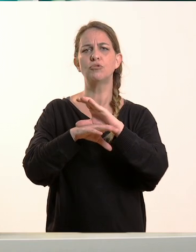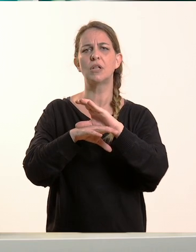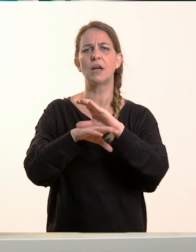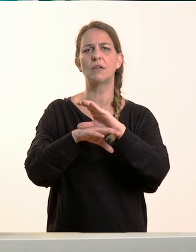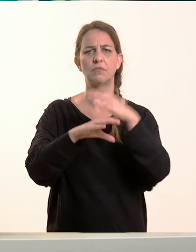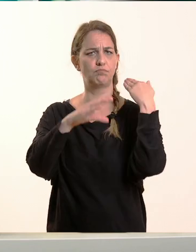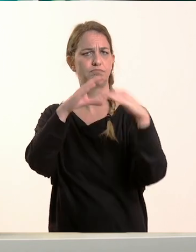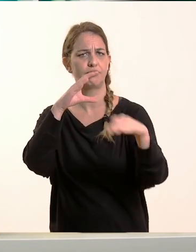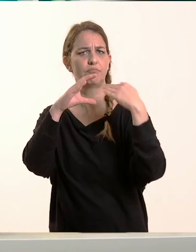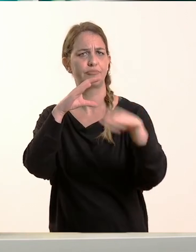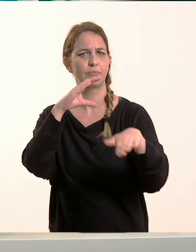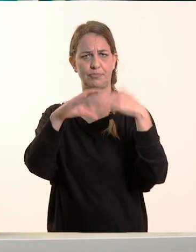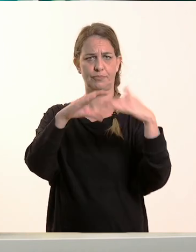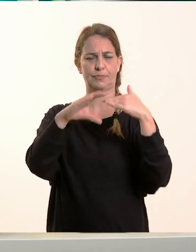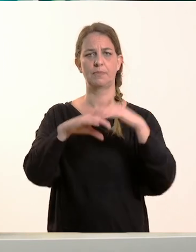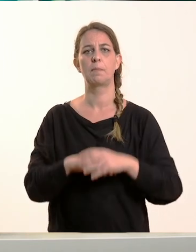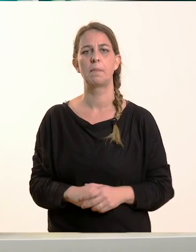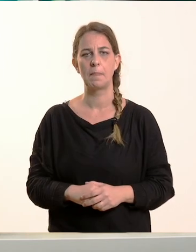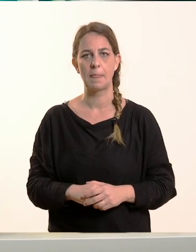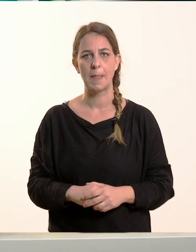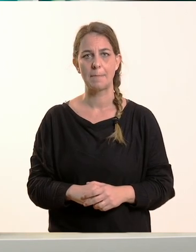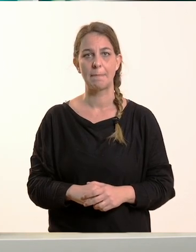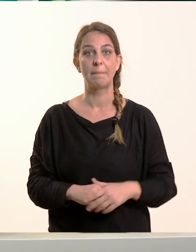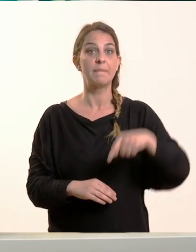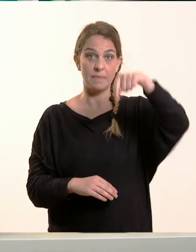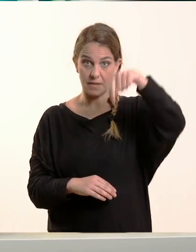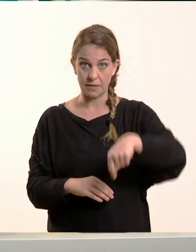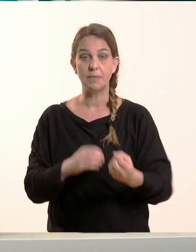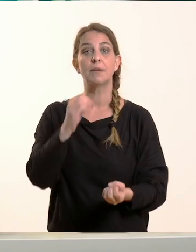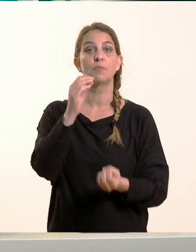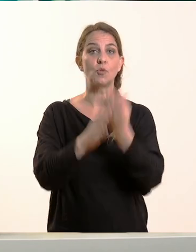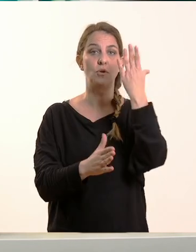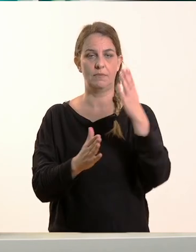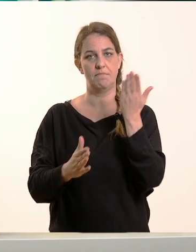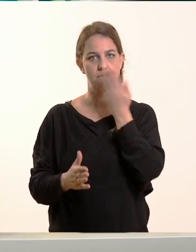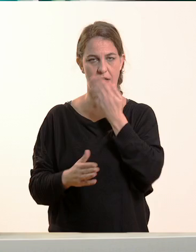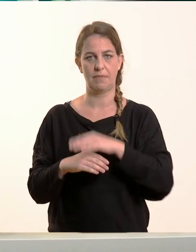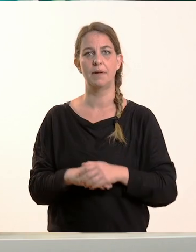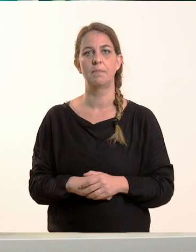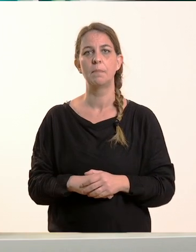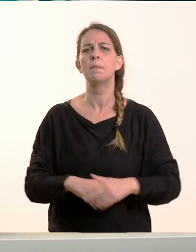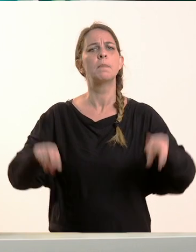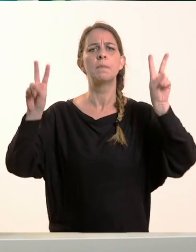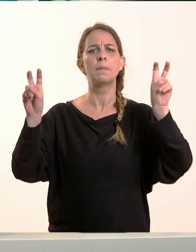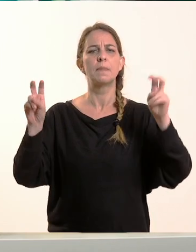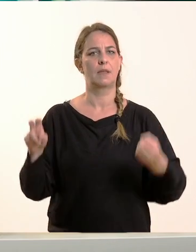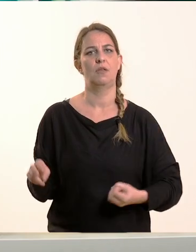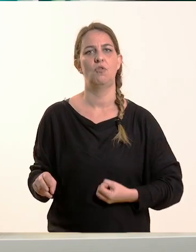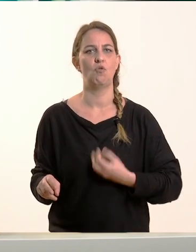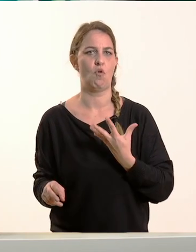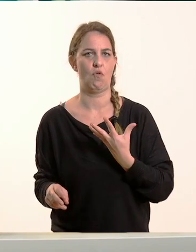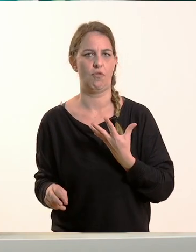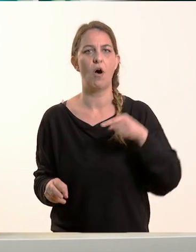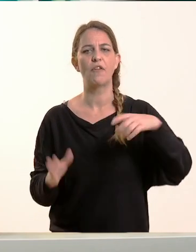email. Σήμερα θα μπούμε σε μια καινούρια ενότητα. Την ενότητα «Νιώθω» είναι το όνομά της. Είναι η ενότητα 16.